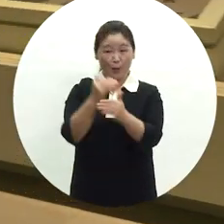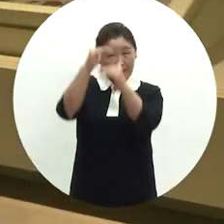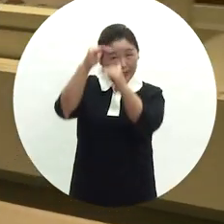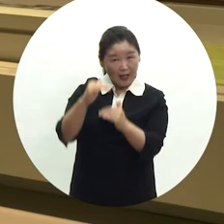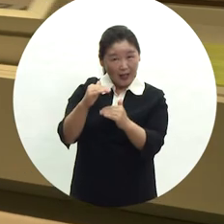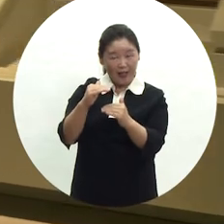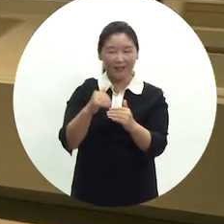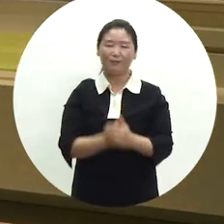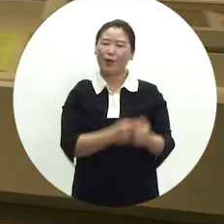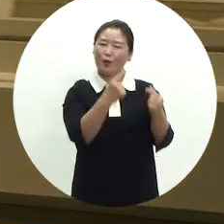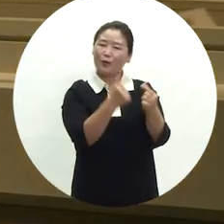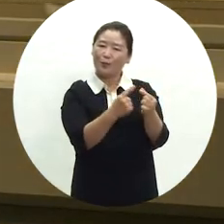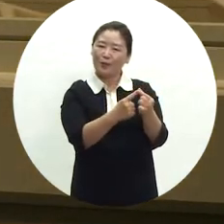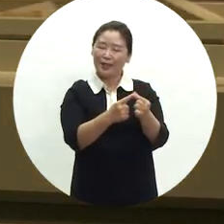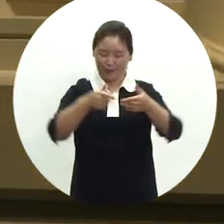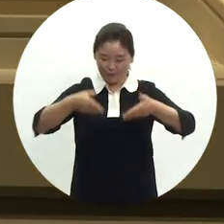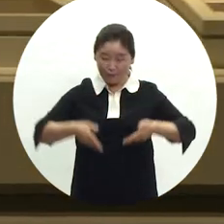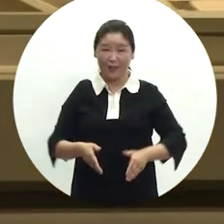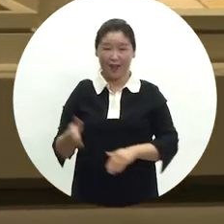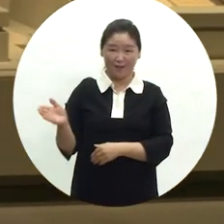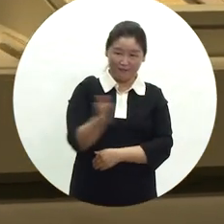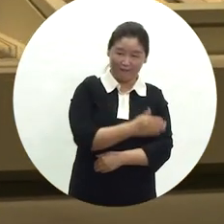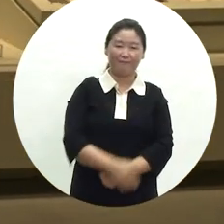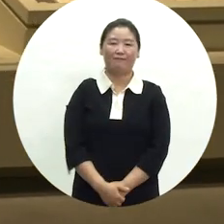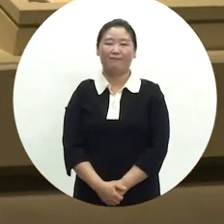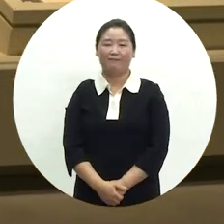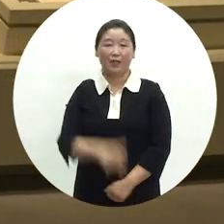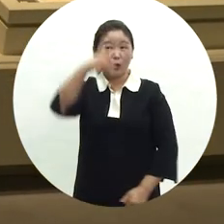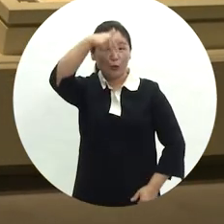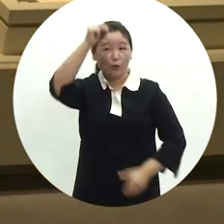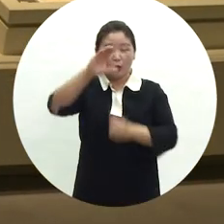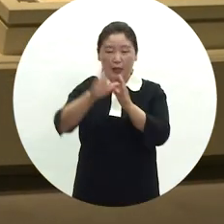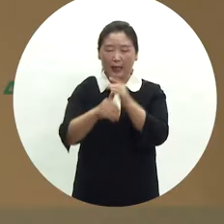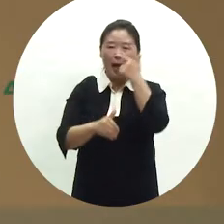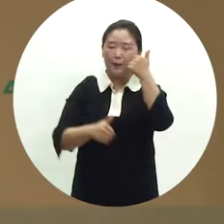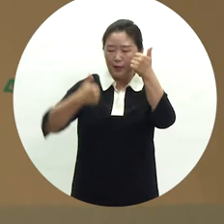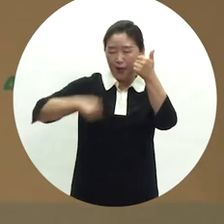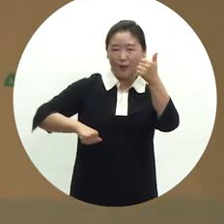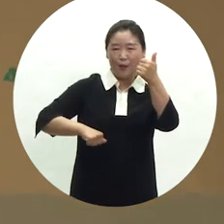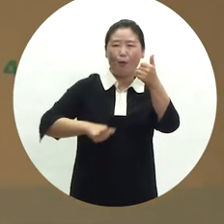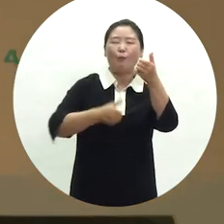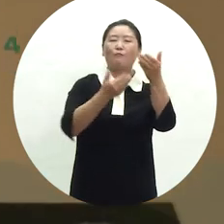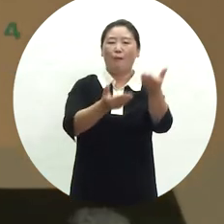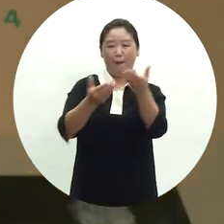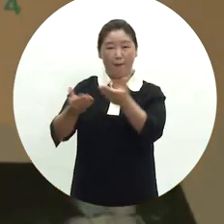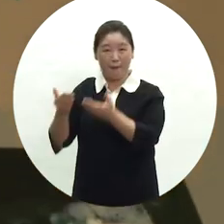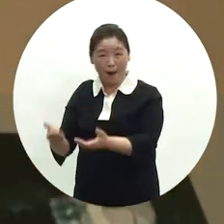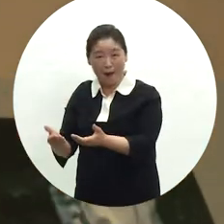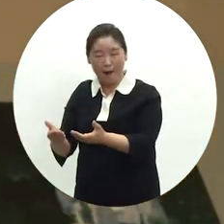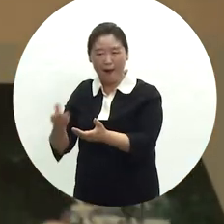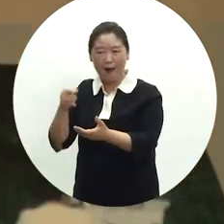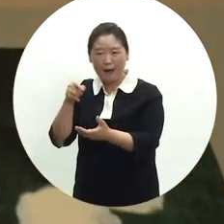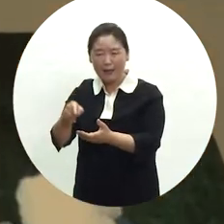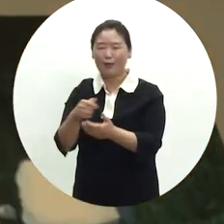들어가서는 제일 처음 출생부터 시작하는데요. 조선시대에는 아버지에서 아들로 이어지는 가계계승이